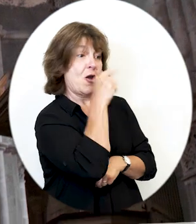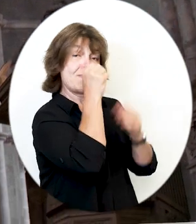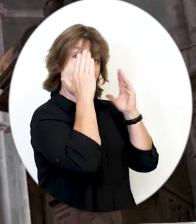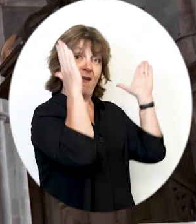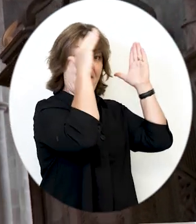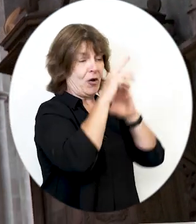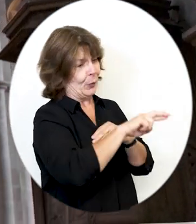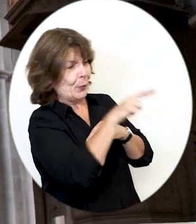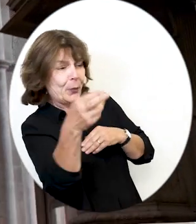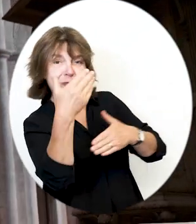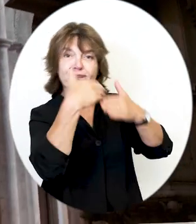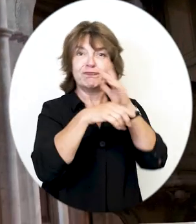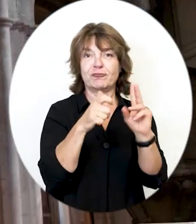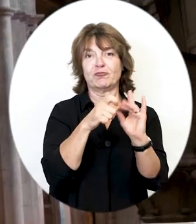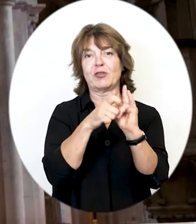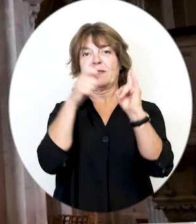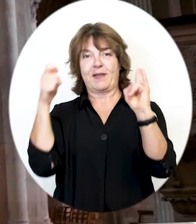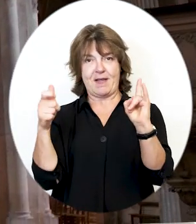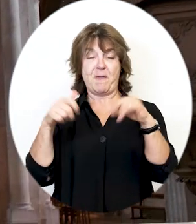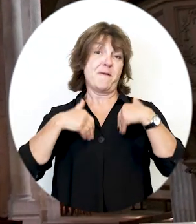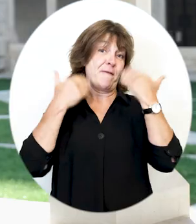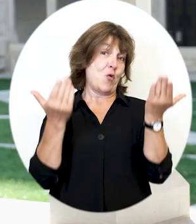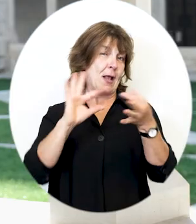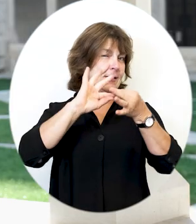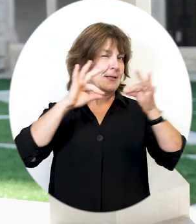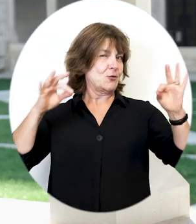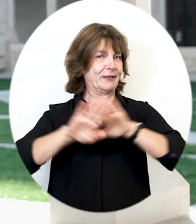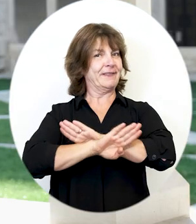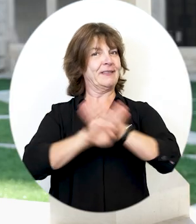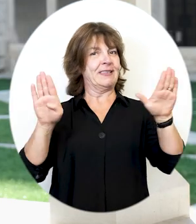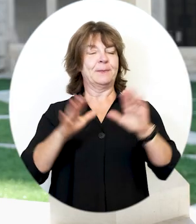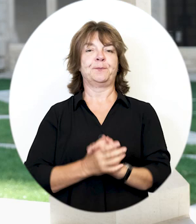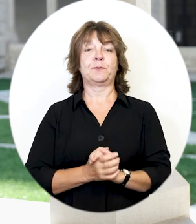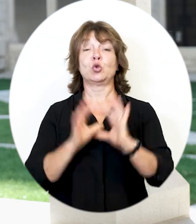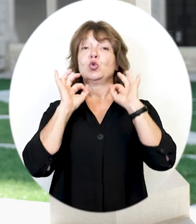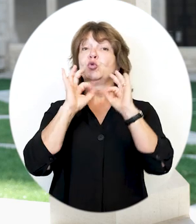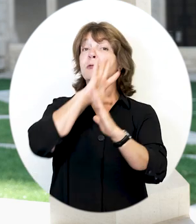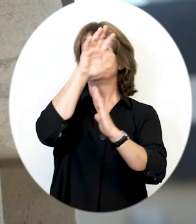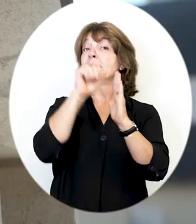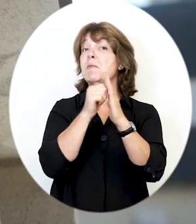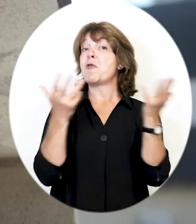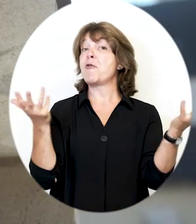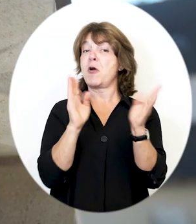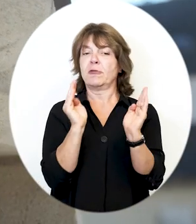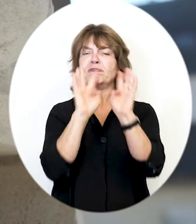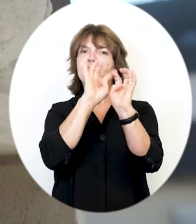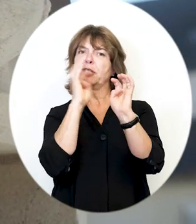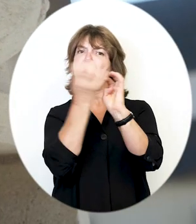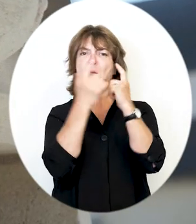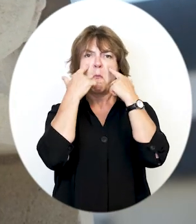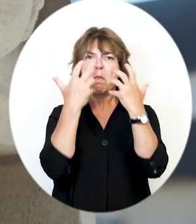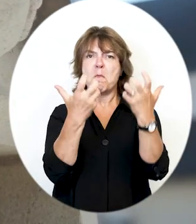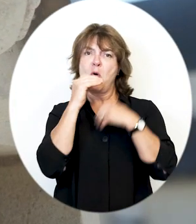pour qu'il y reprenne ses fonctions. Voilà, la légende est terminée. Elle est illustrée par ce chapiteau